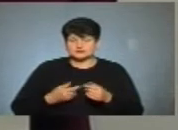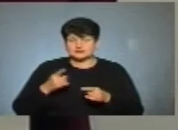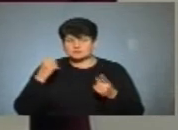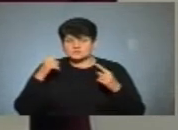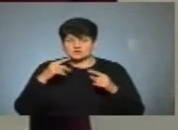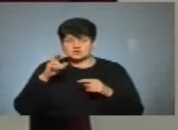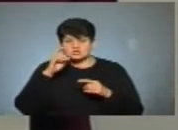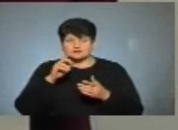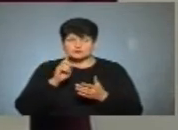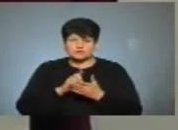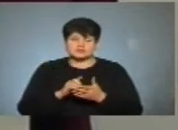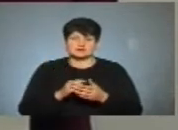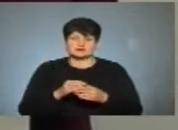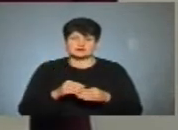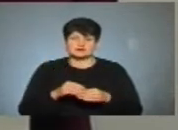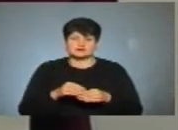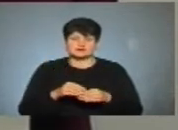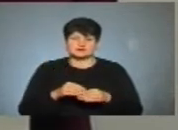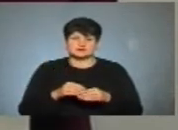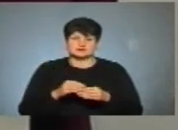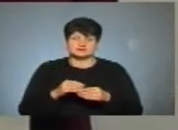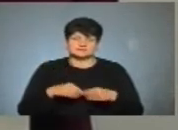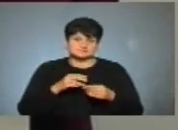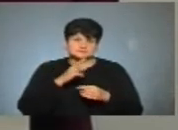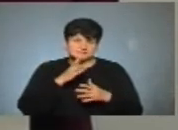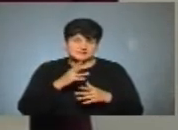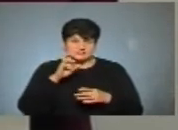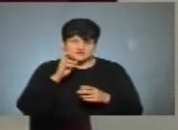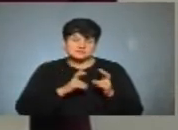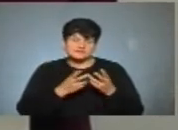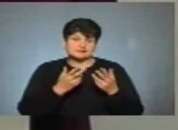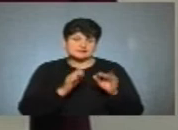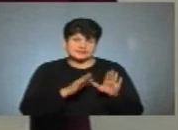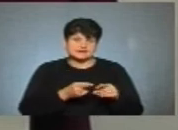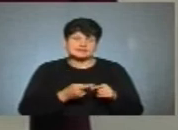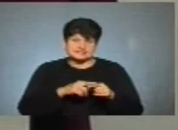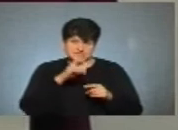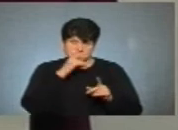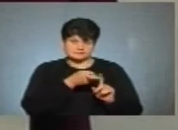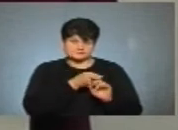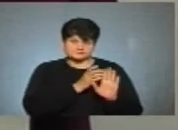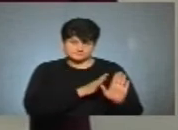про те, що держава повинна встановлювати заробітну плату. На державних підприємствах так. Це встановлює держава.